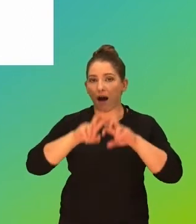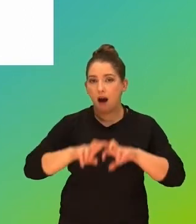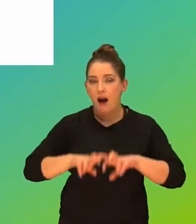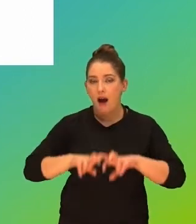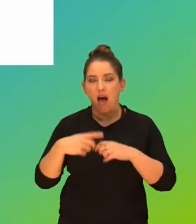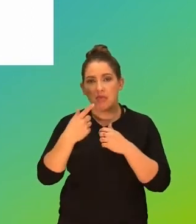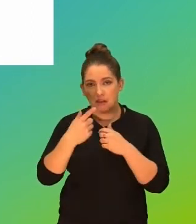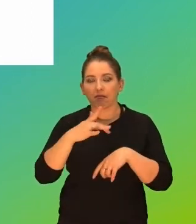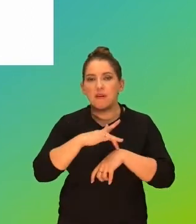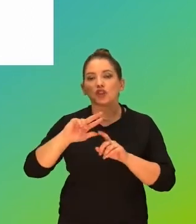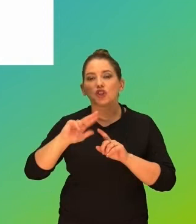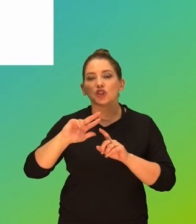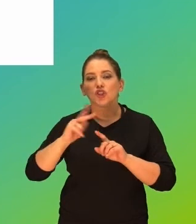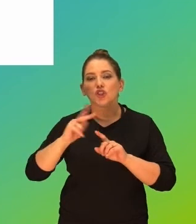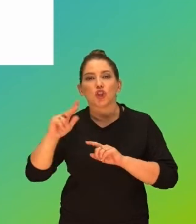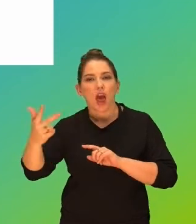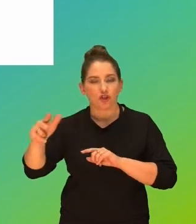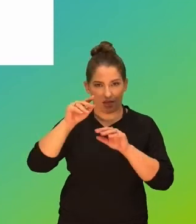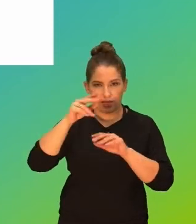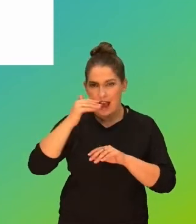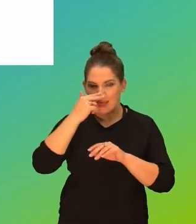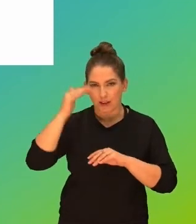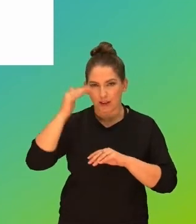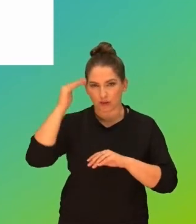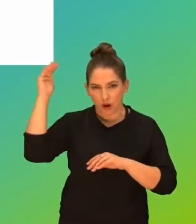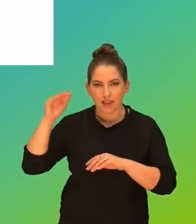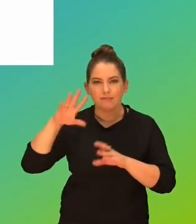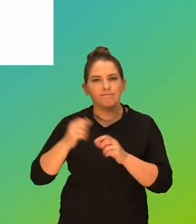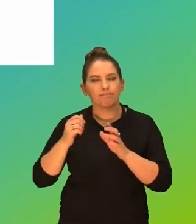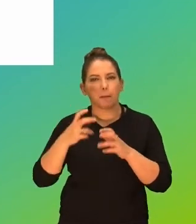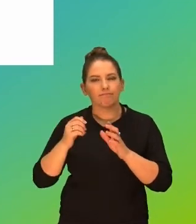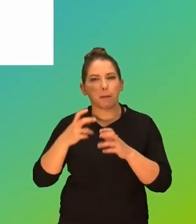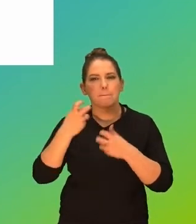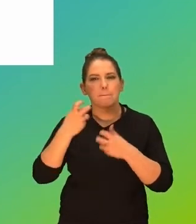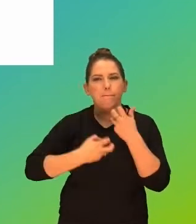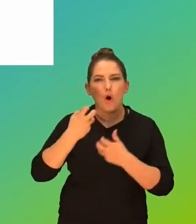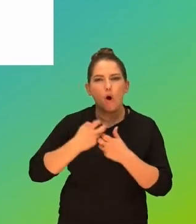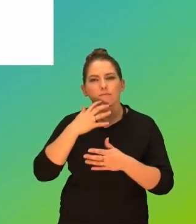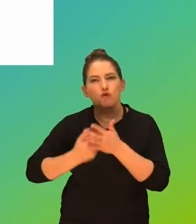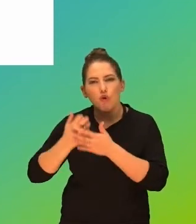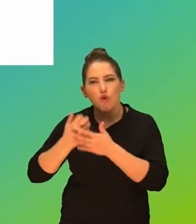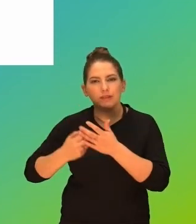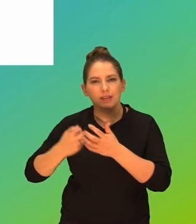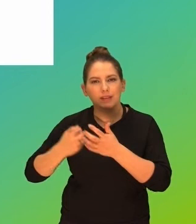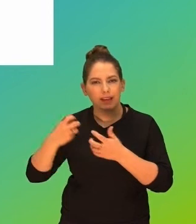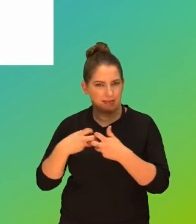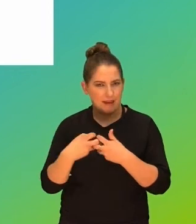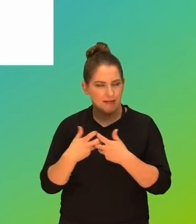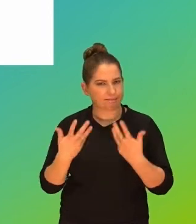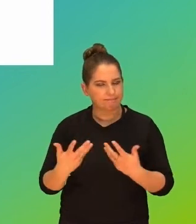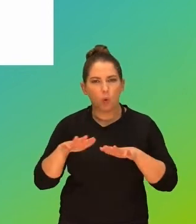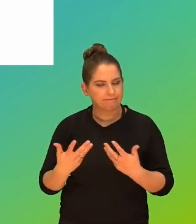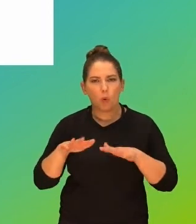co trzeci nastolatek osiąga taki dość wysoki poziom problemowego użytkowania internetu. To znaczy,